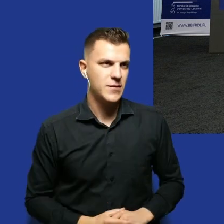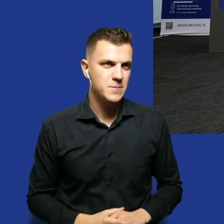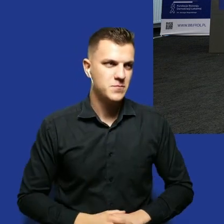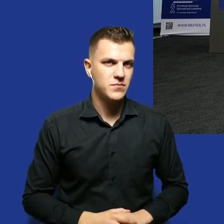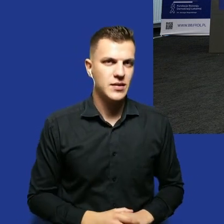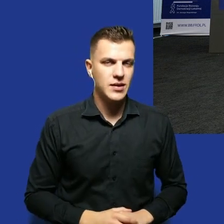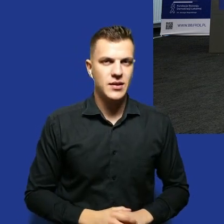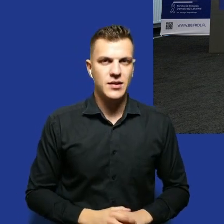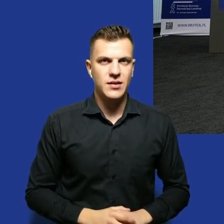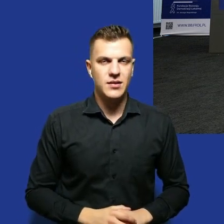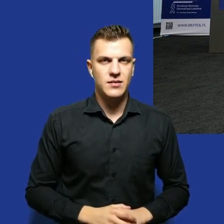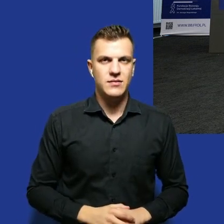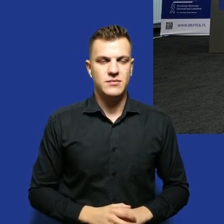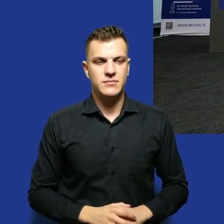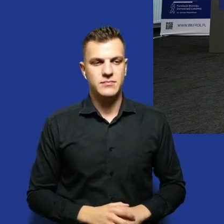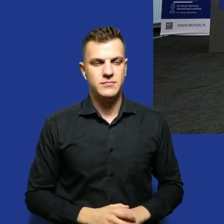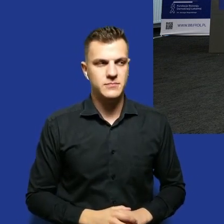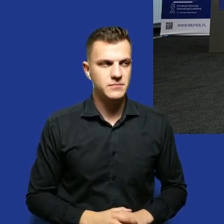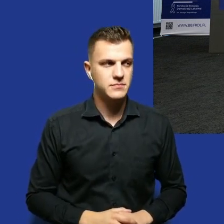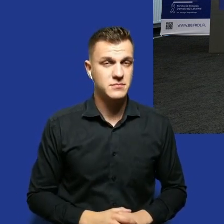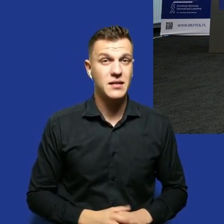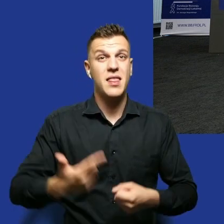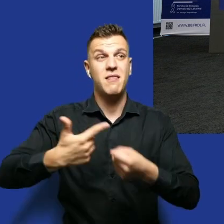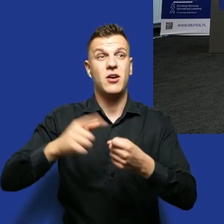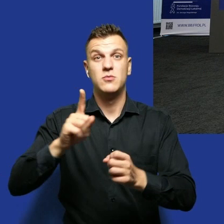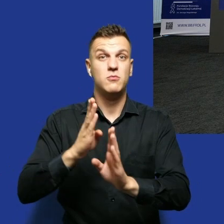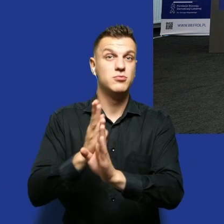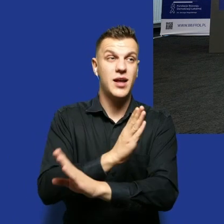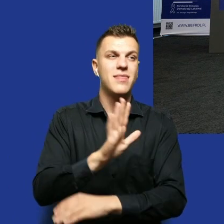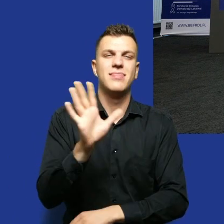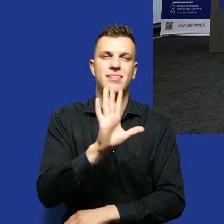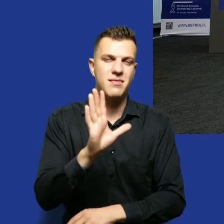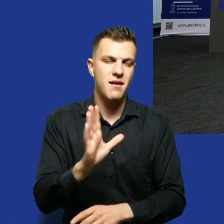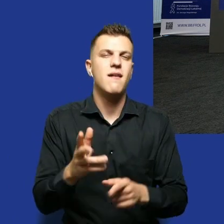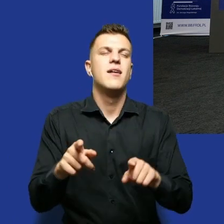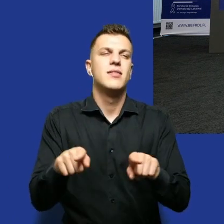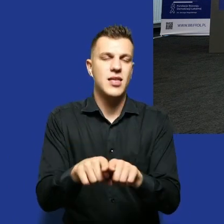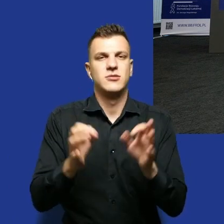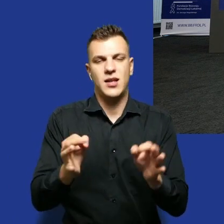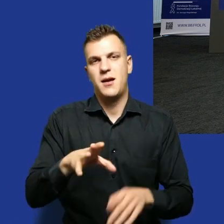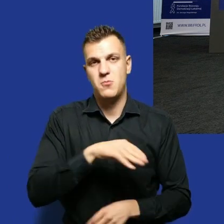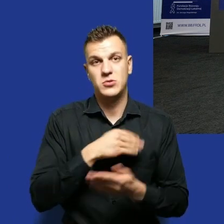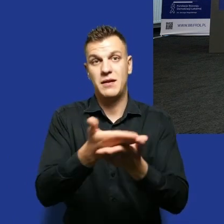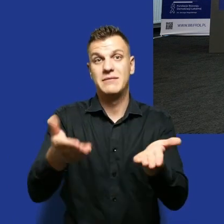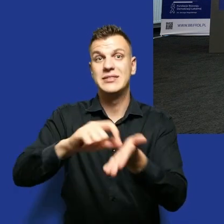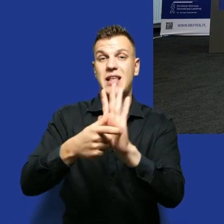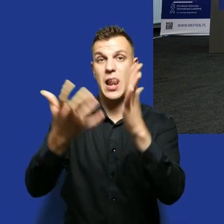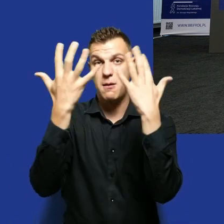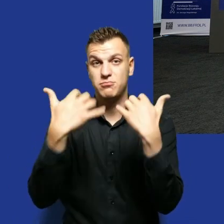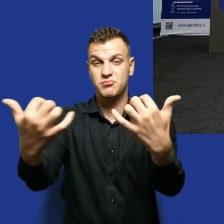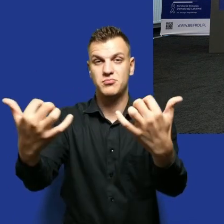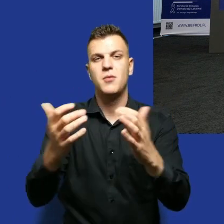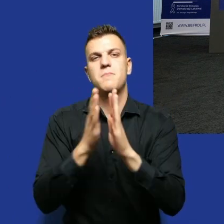Chciałam też niekoniecznie na 20 minut przed, ale żebyśmy teraz też mieli taką przestrzeń. Pomyślcie na sali, tak jak siedzicie,